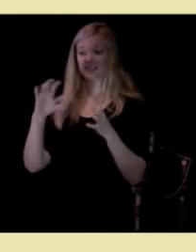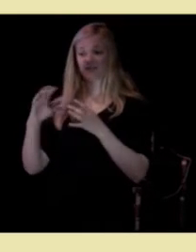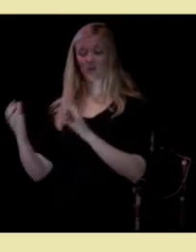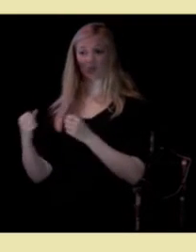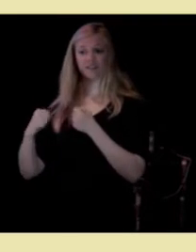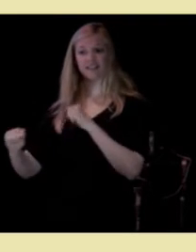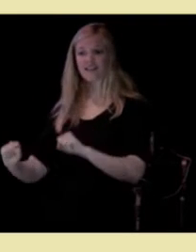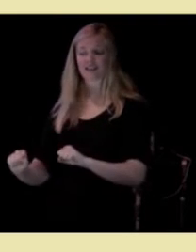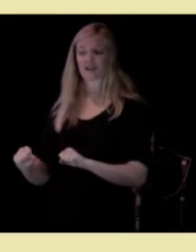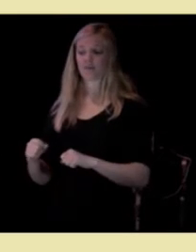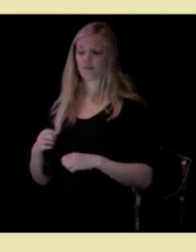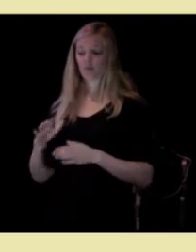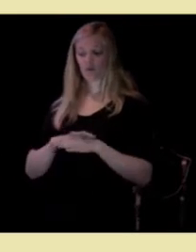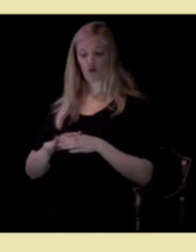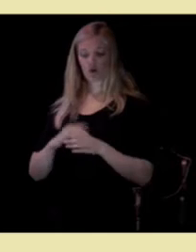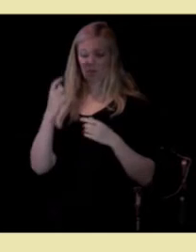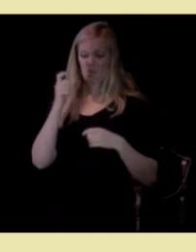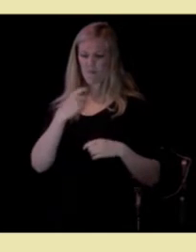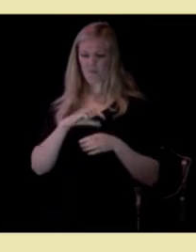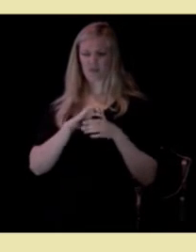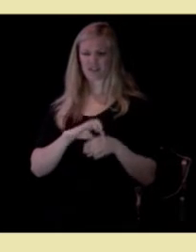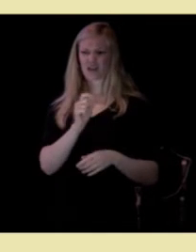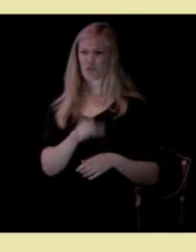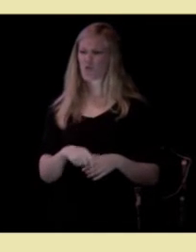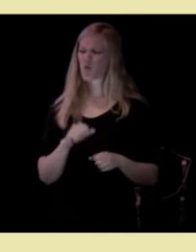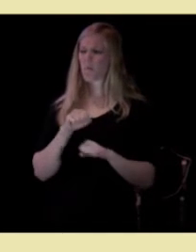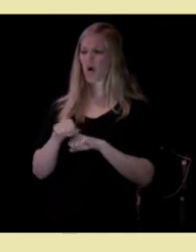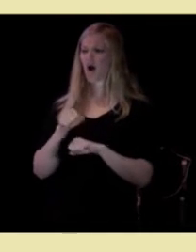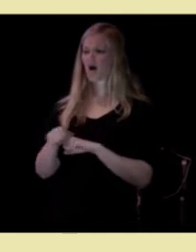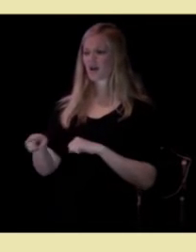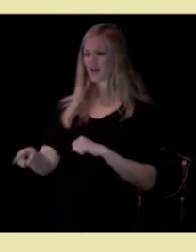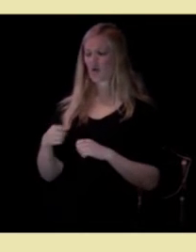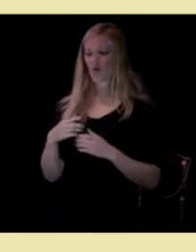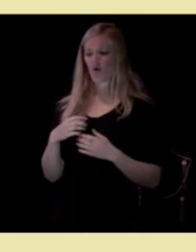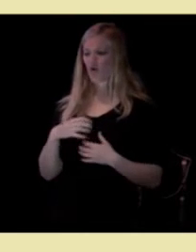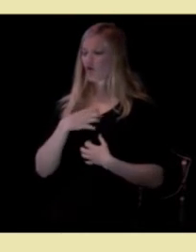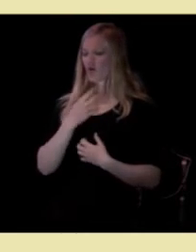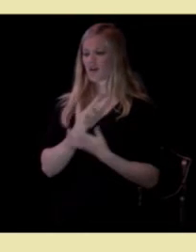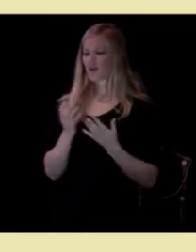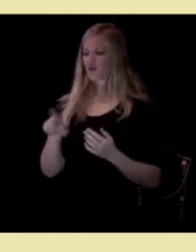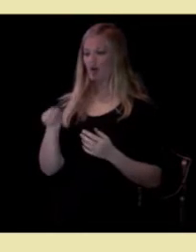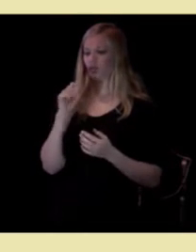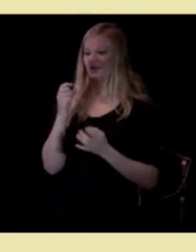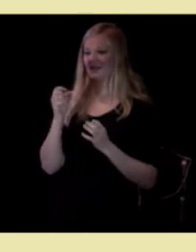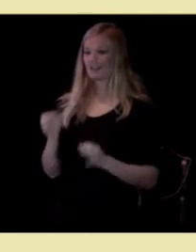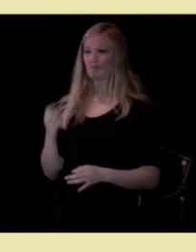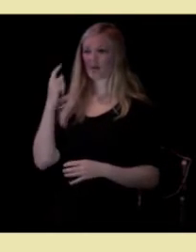Man føler kanskje som pasient at den er til plage og tør ikke ta opp ting en lurer på seg.